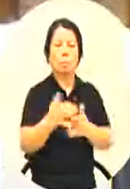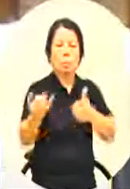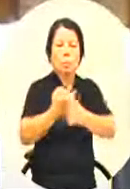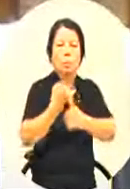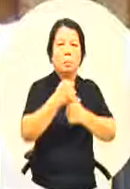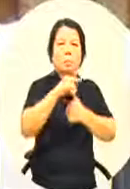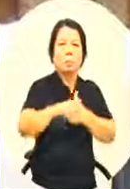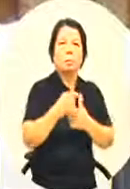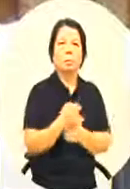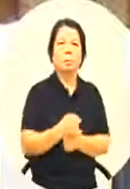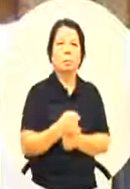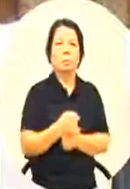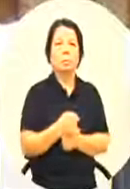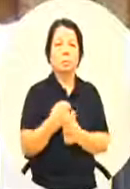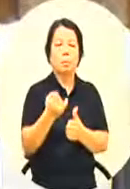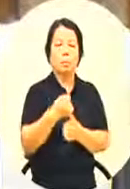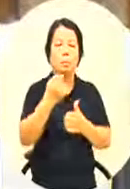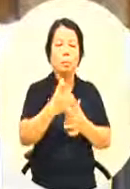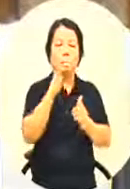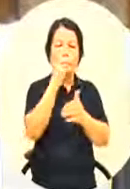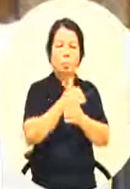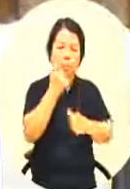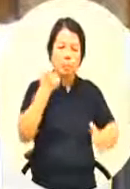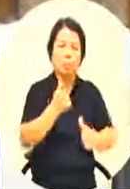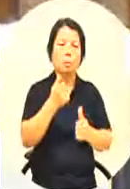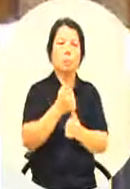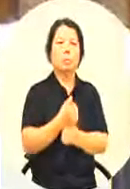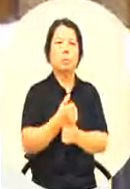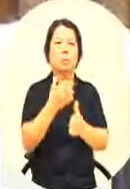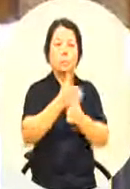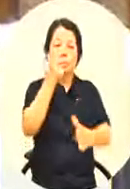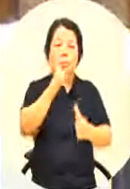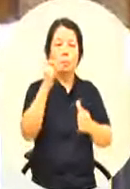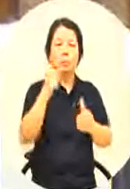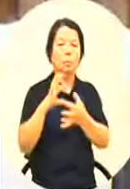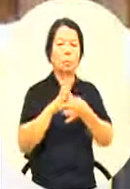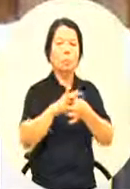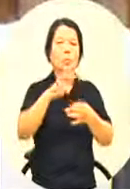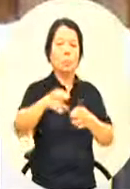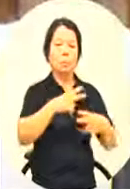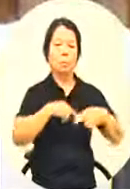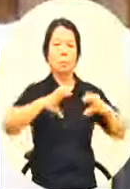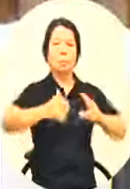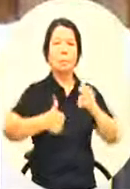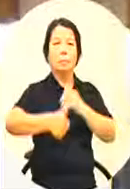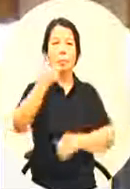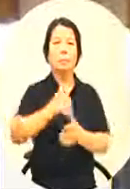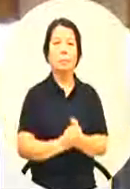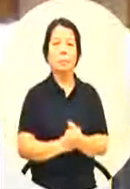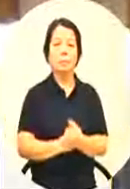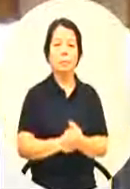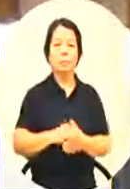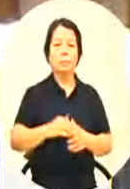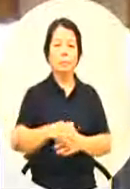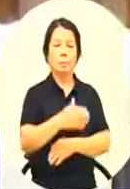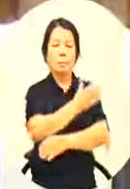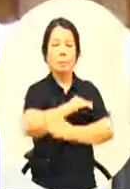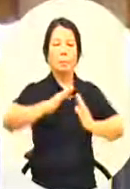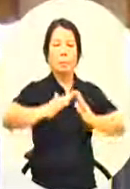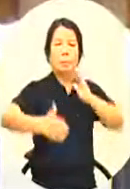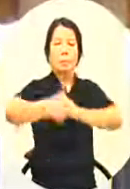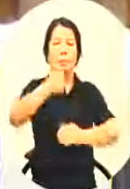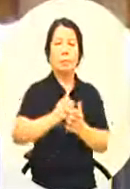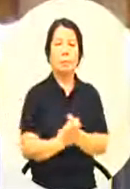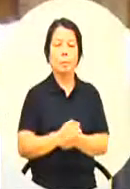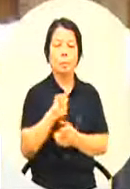有配偶有二代的关系所以蔡英文总统陈局市长会将这些